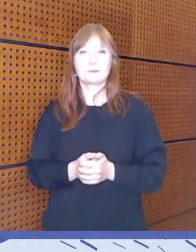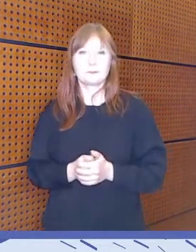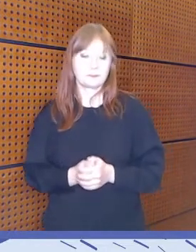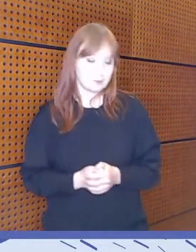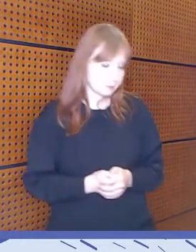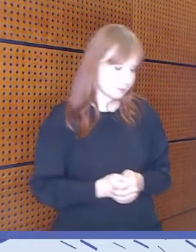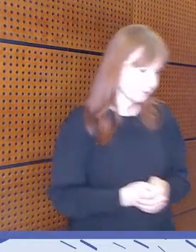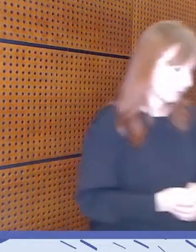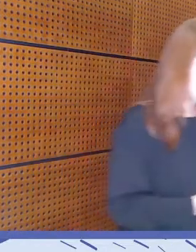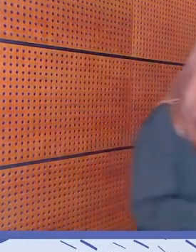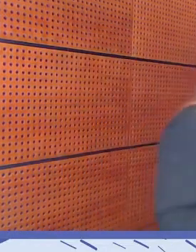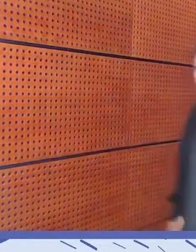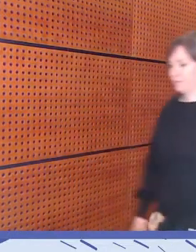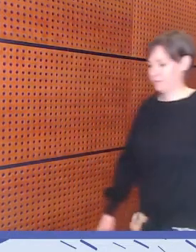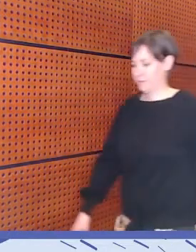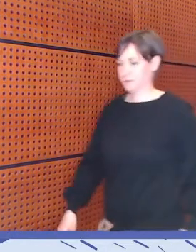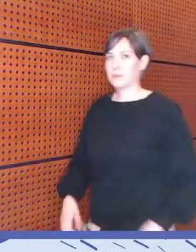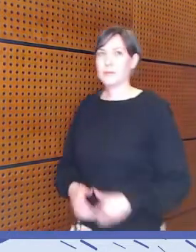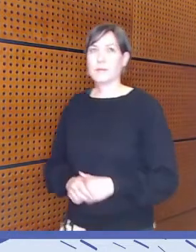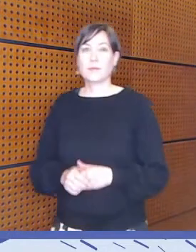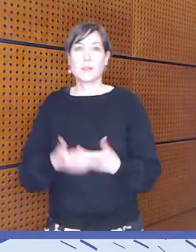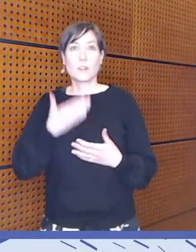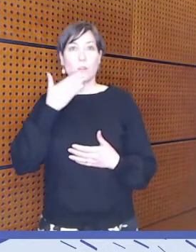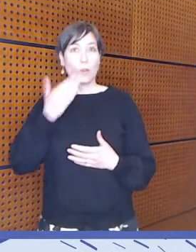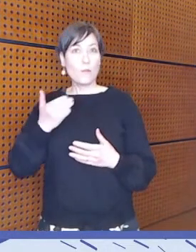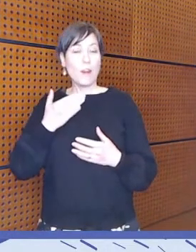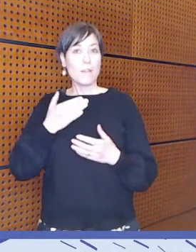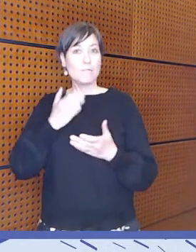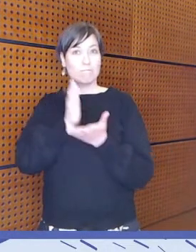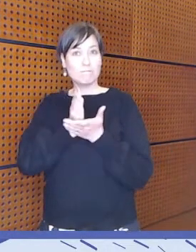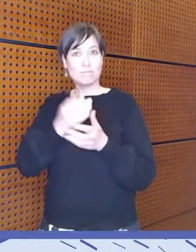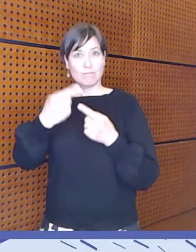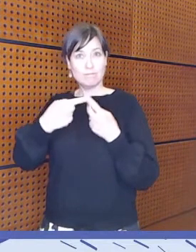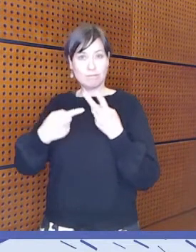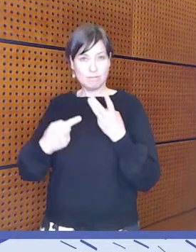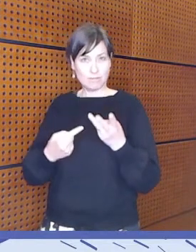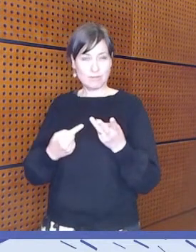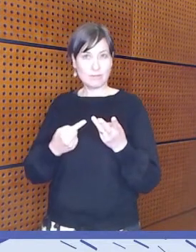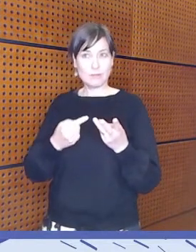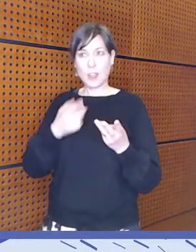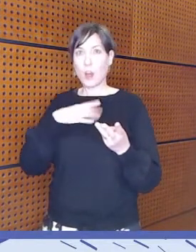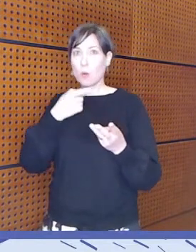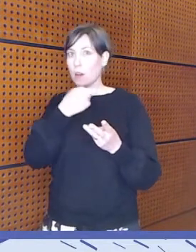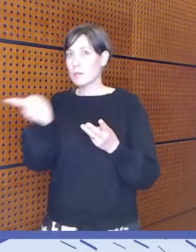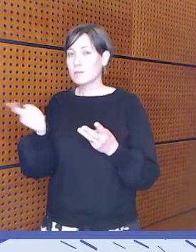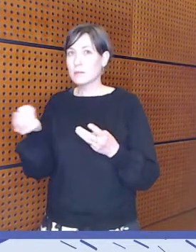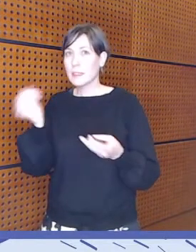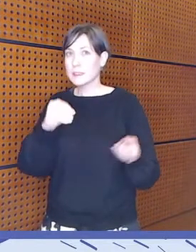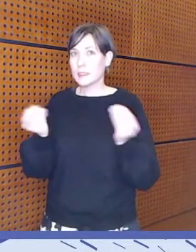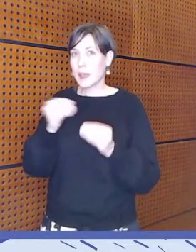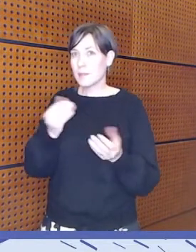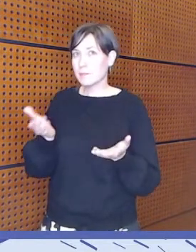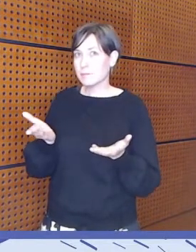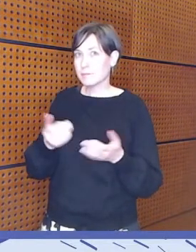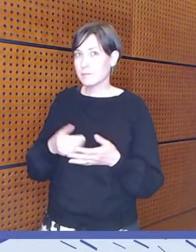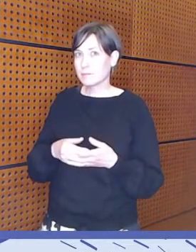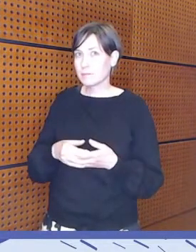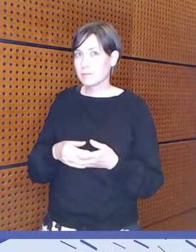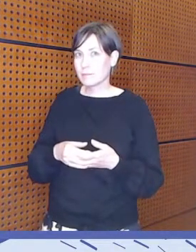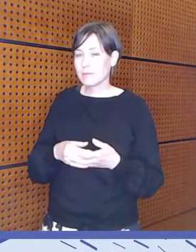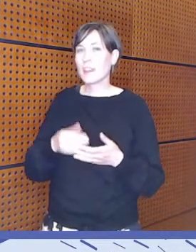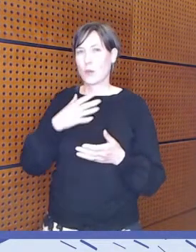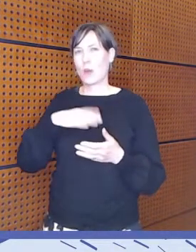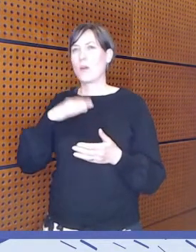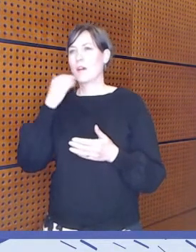Tosi hyviä pointteja, tuleeko kellään tähän vielä mitään lisättävää, koska mä haluaisin lähteä